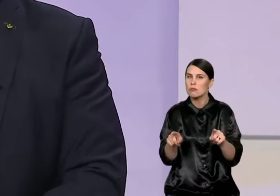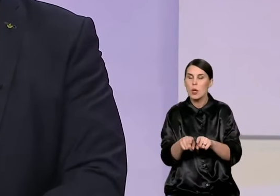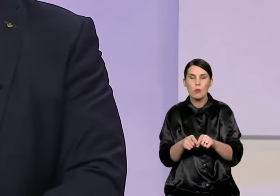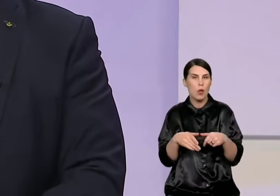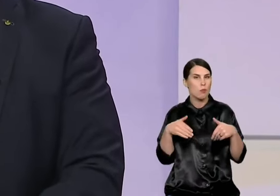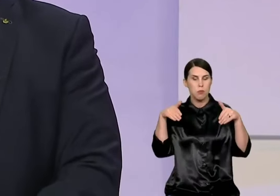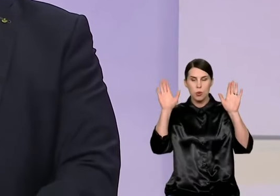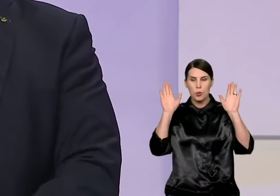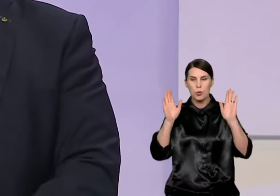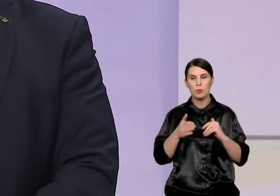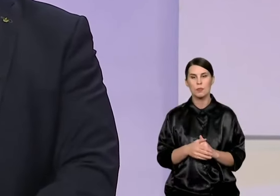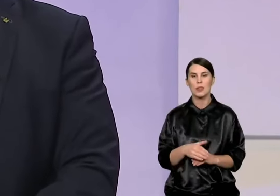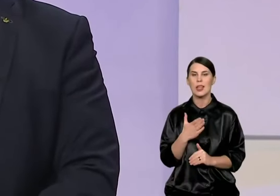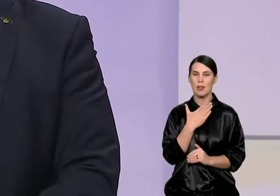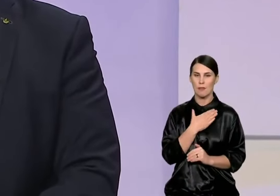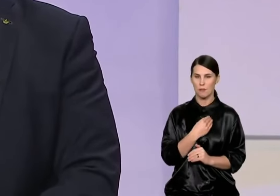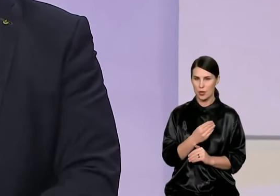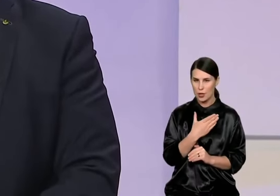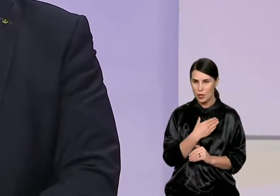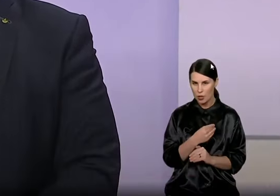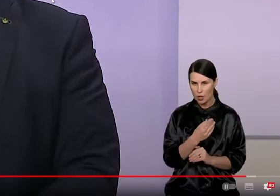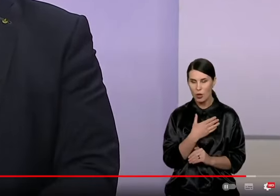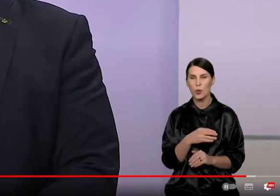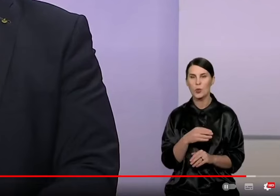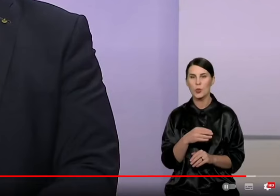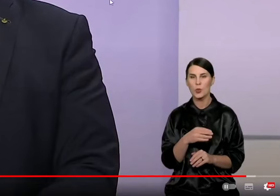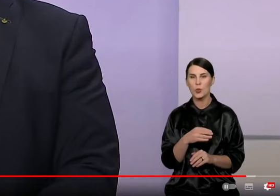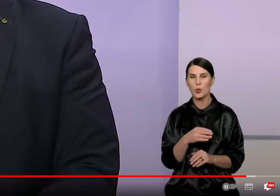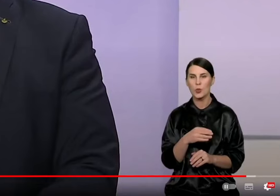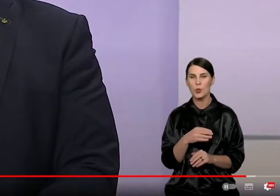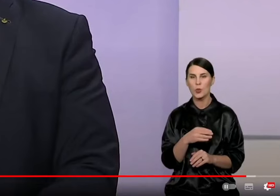Vilnius yra istoriškis žalias miestas, užsakyti žalias zonas.